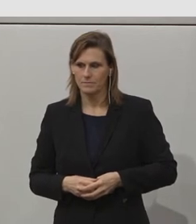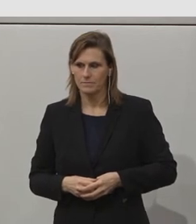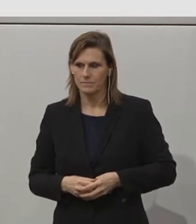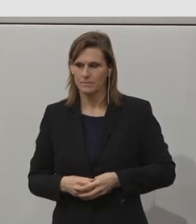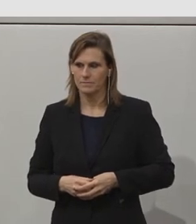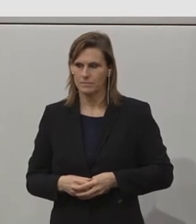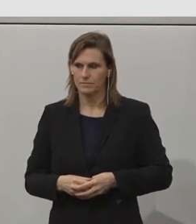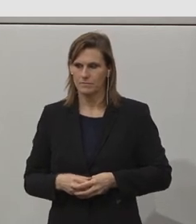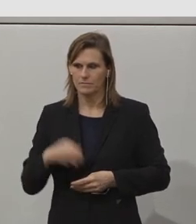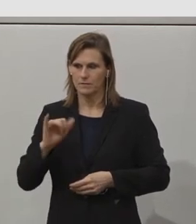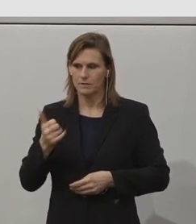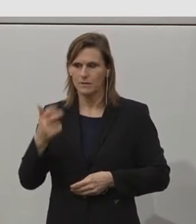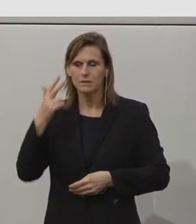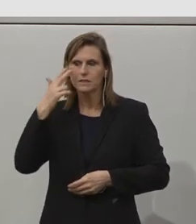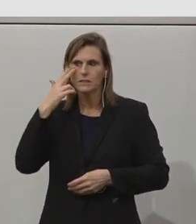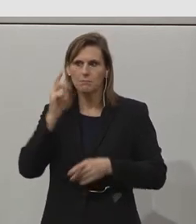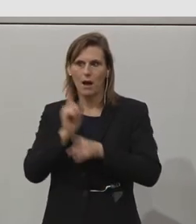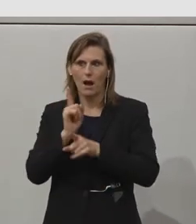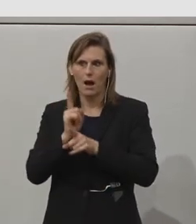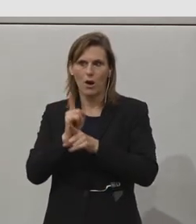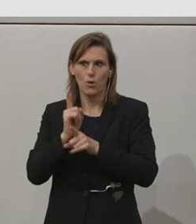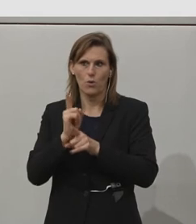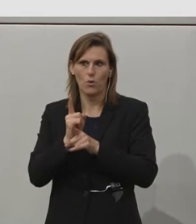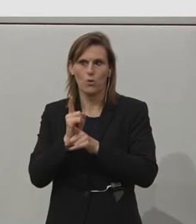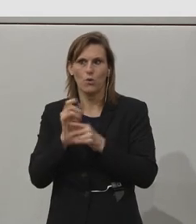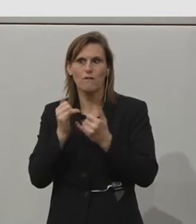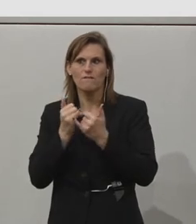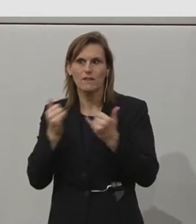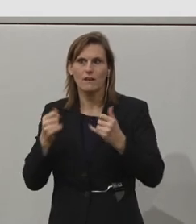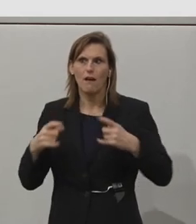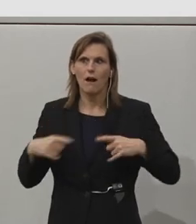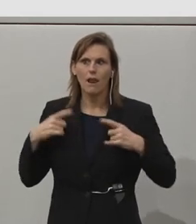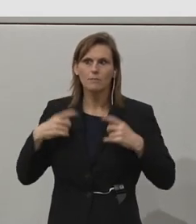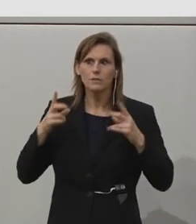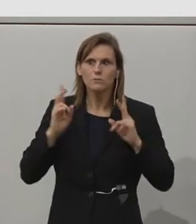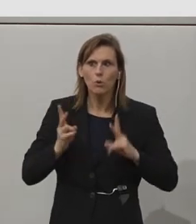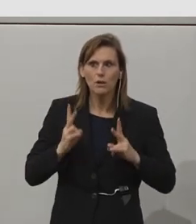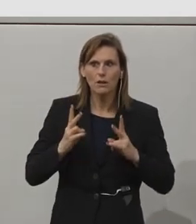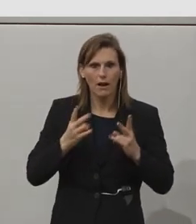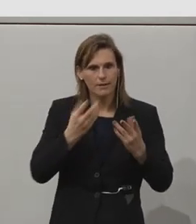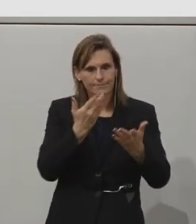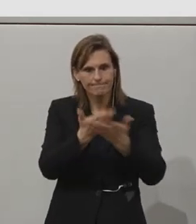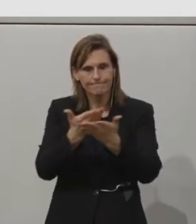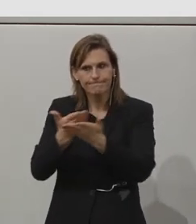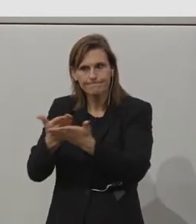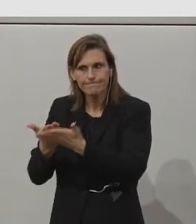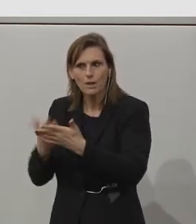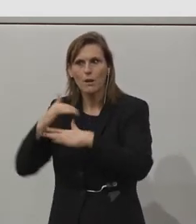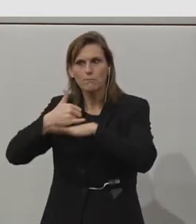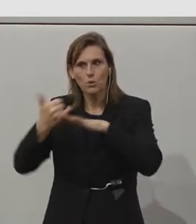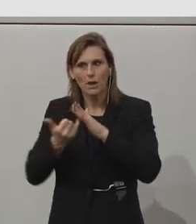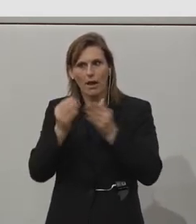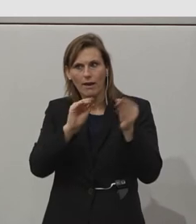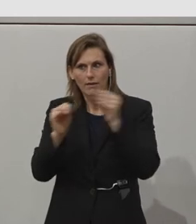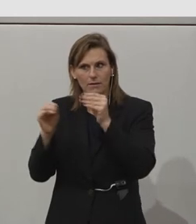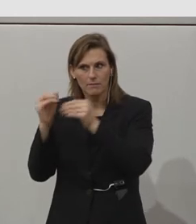Ja, das sind sozusagen auch diese Erlebnismöglichkeiten, die wir in dem Projekt gestaltet haben.